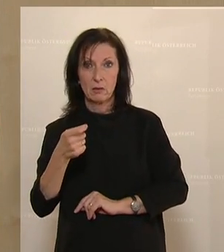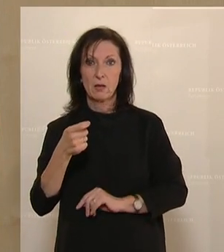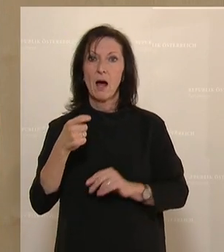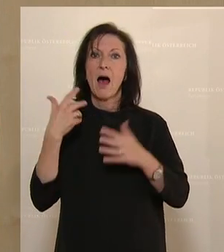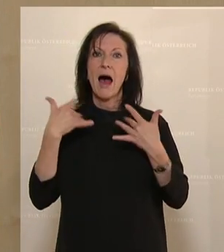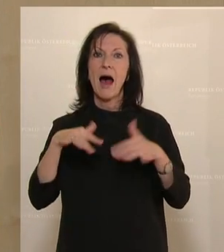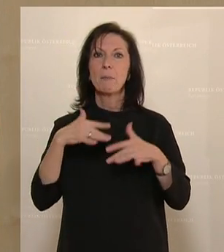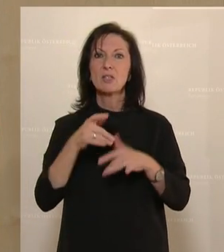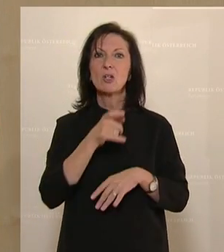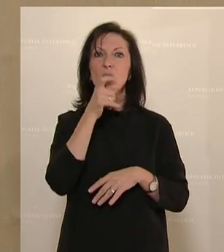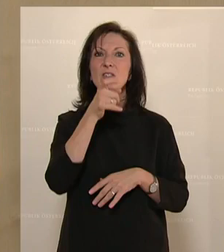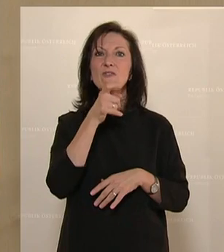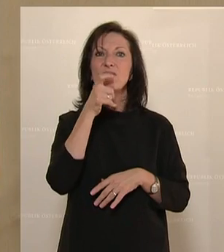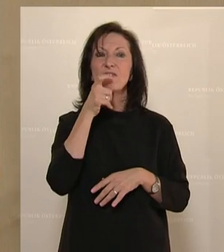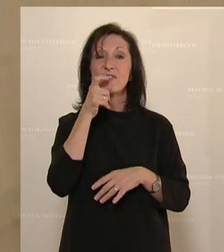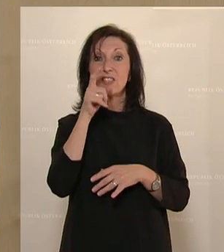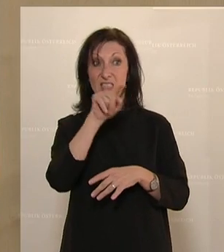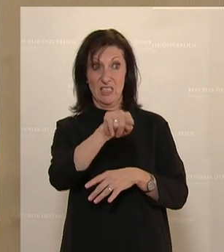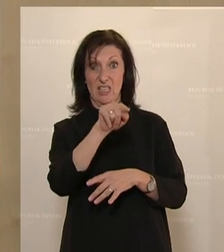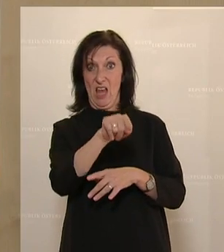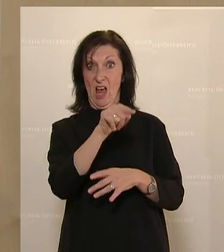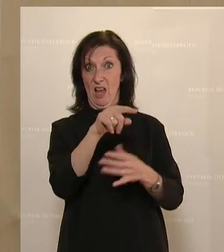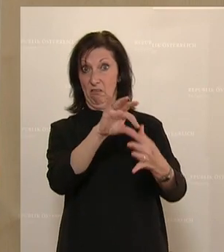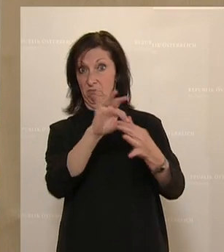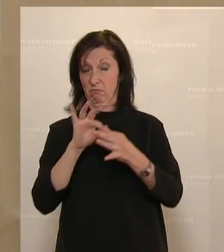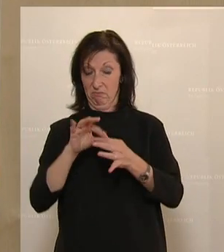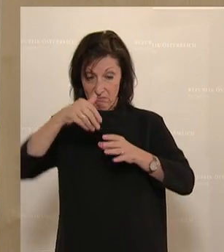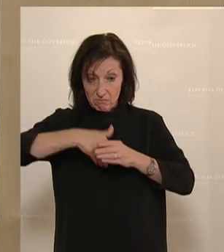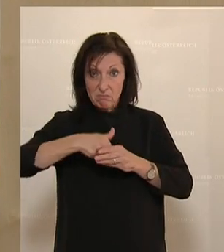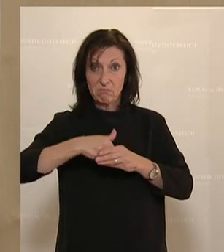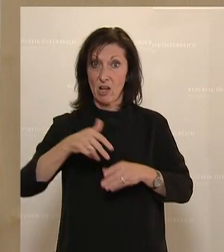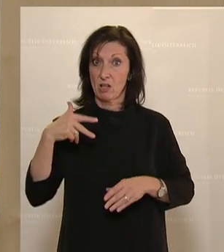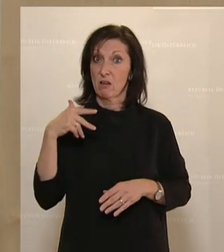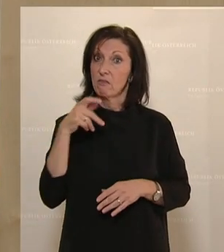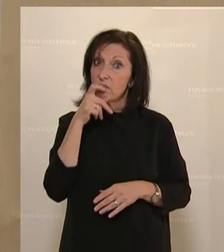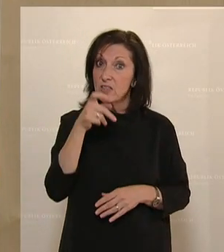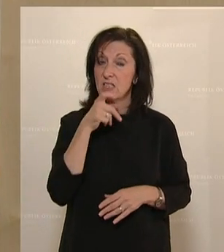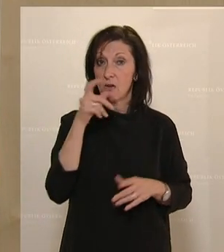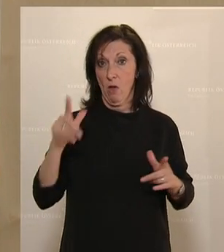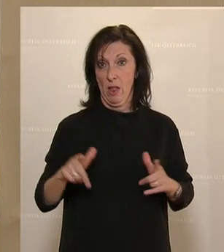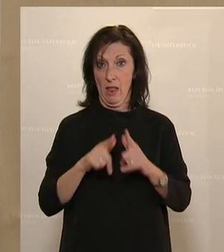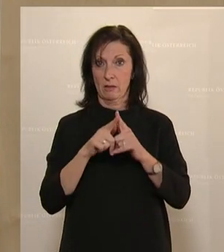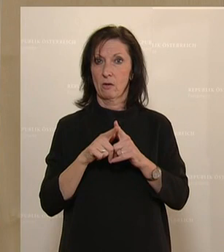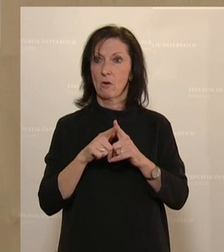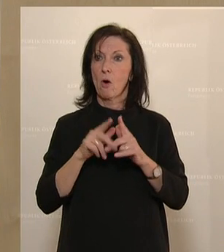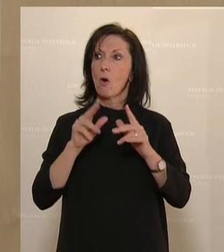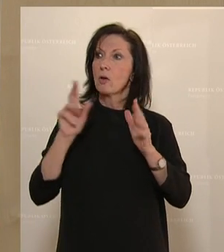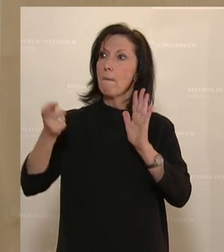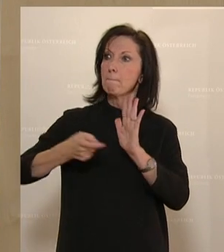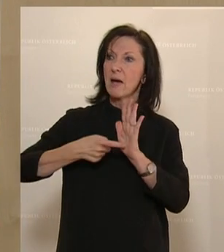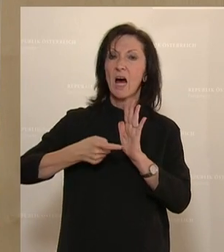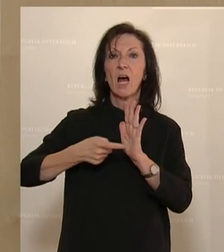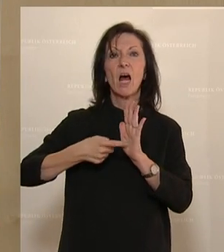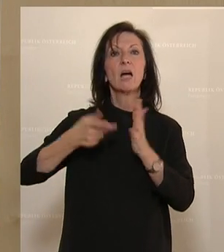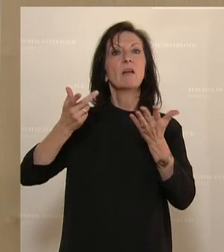Arbeitslosenversicherung sind. Das sind Versicherungsleistungen und die Anspruchsberechtigten haben